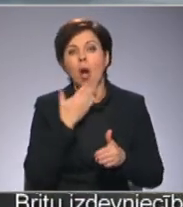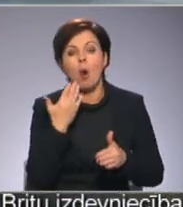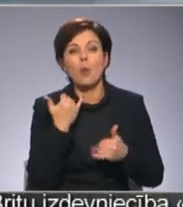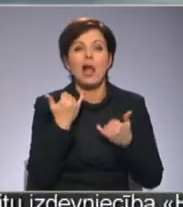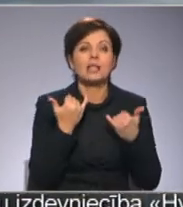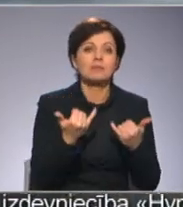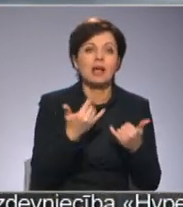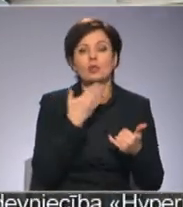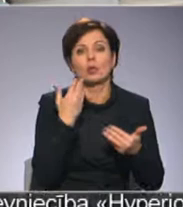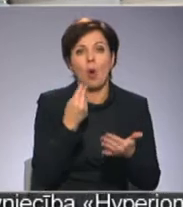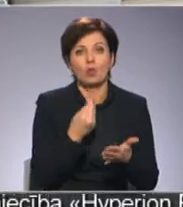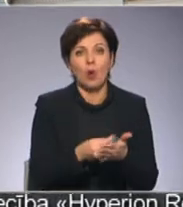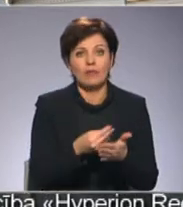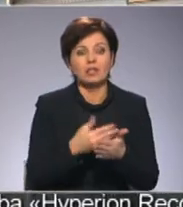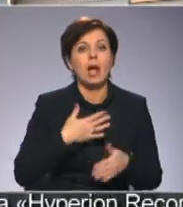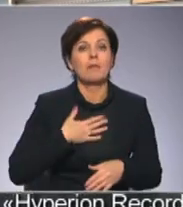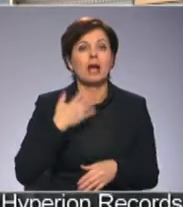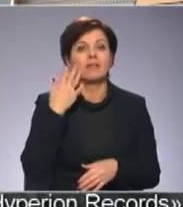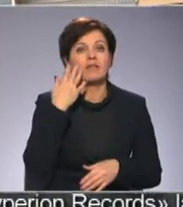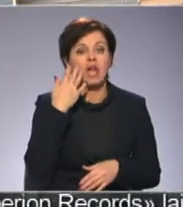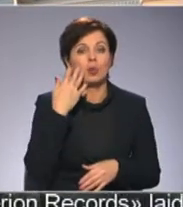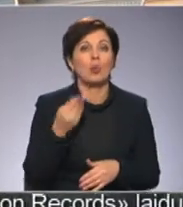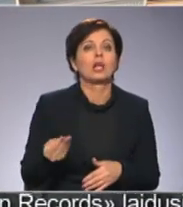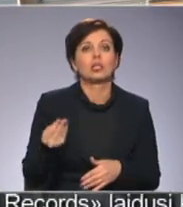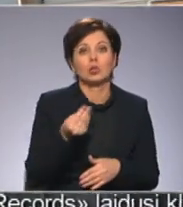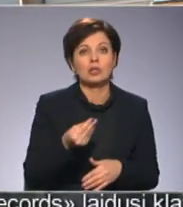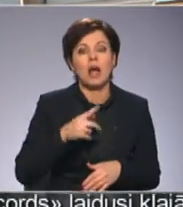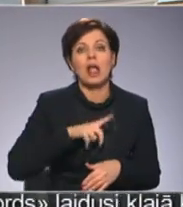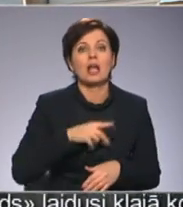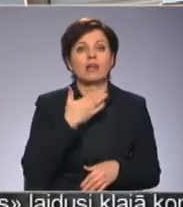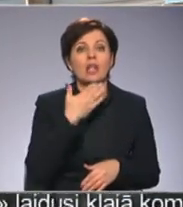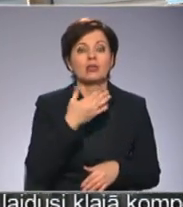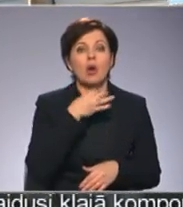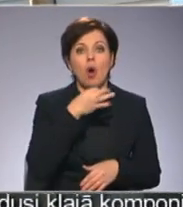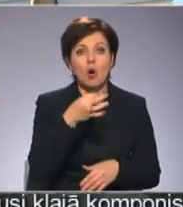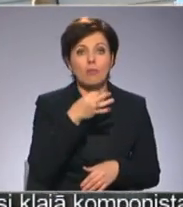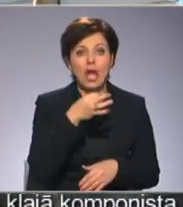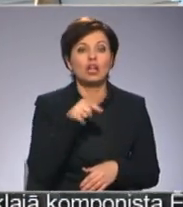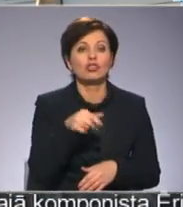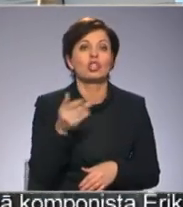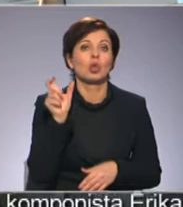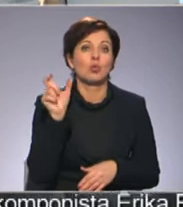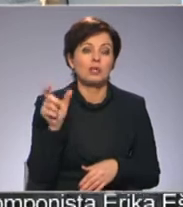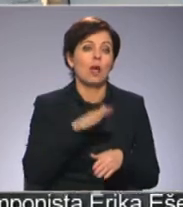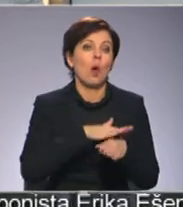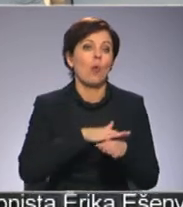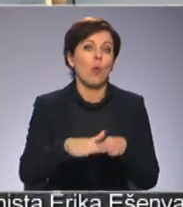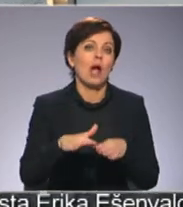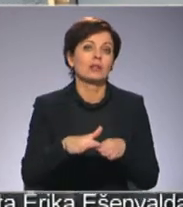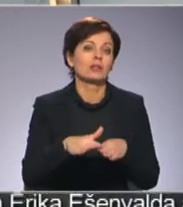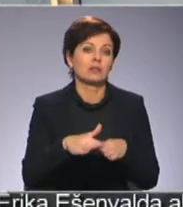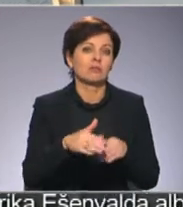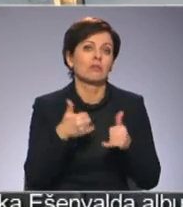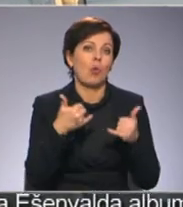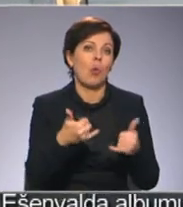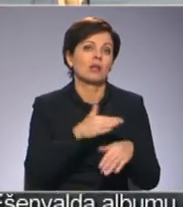nenovērtēts. Mans viedoklis viennozīmē, ka Latvijas Nacionāla opera, šis nosaukums ir godkīvums, un arī viņš